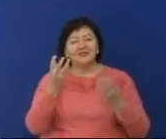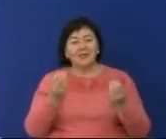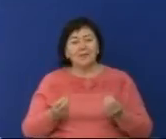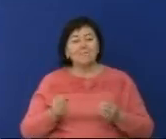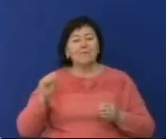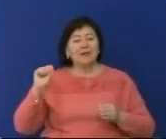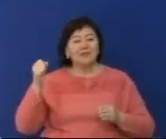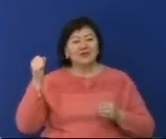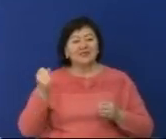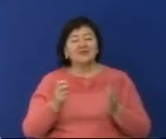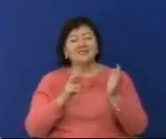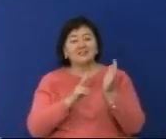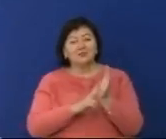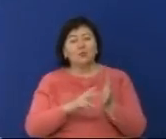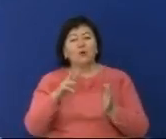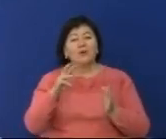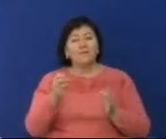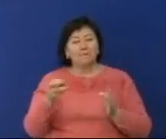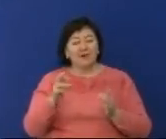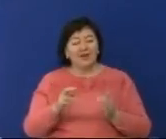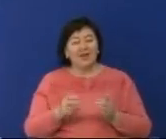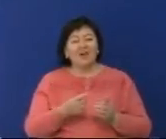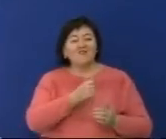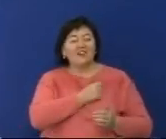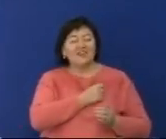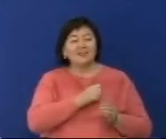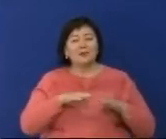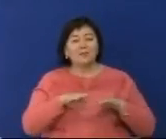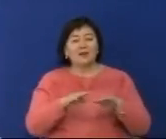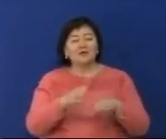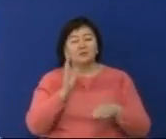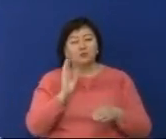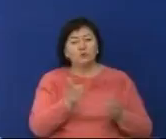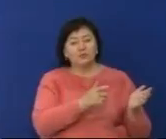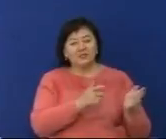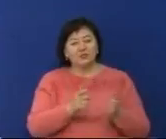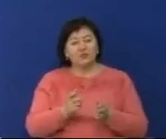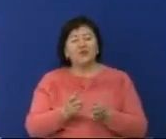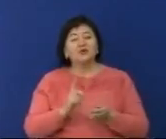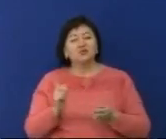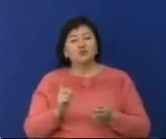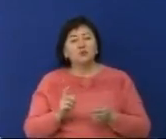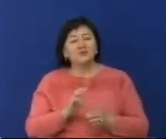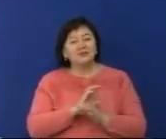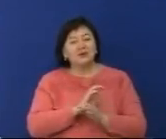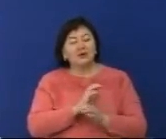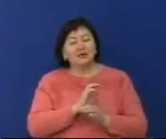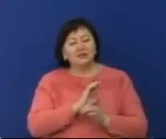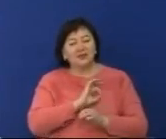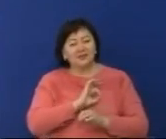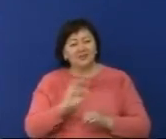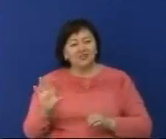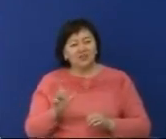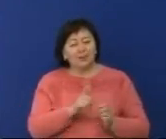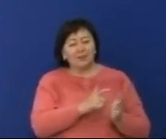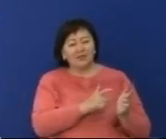ғорғаушы күніне арналған әскерей парадтың сапалы өткізілігін қамтамасыз етуді тапсырды. Өз күзегінде Нұрлан Ермекбаев